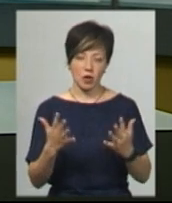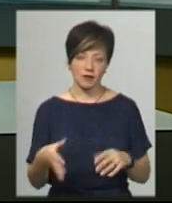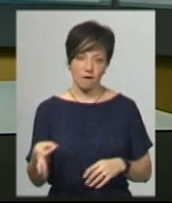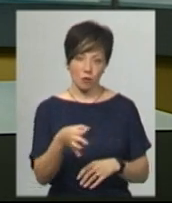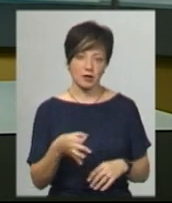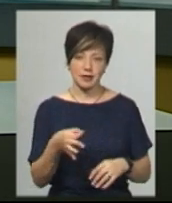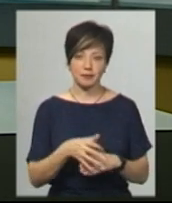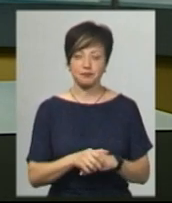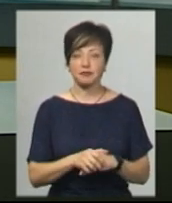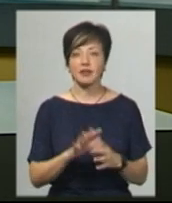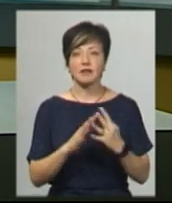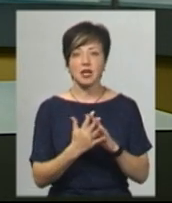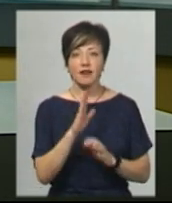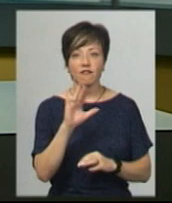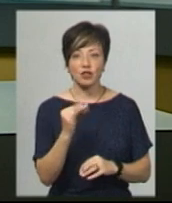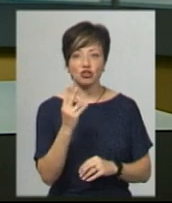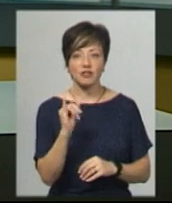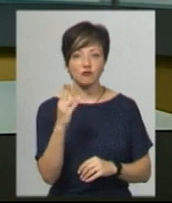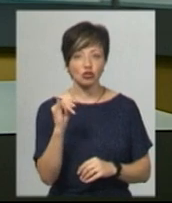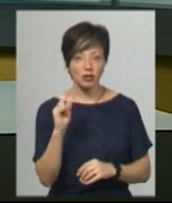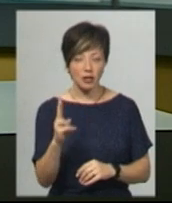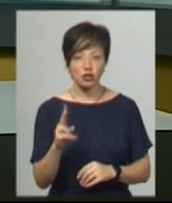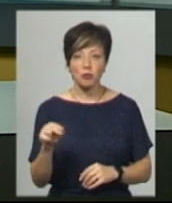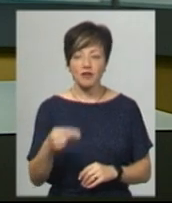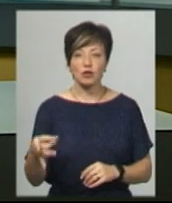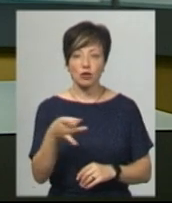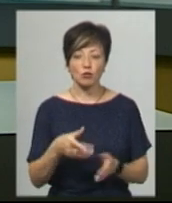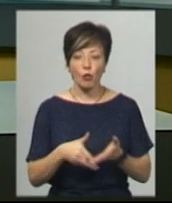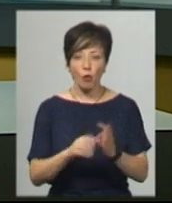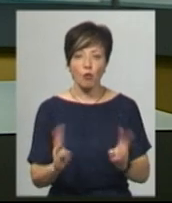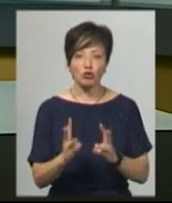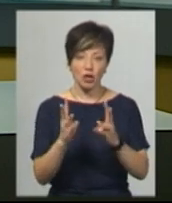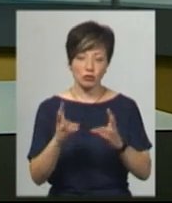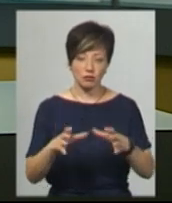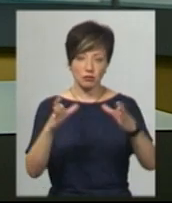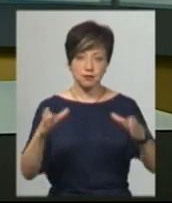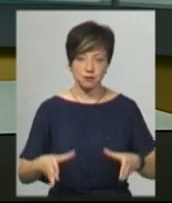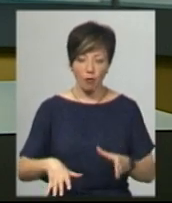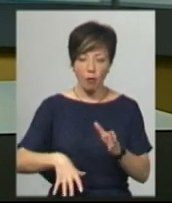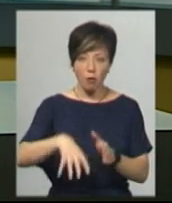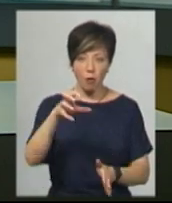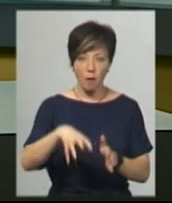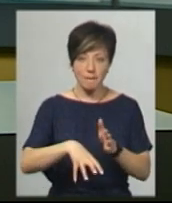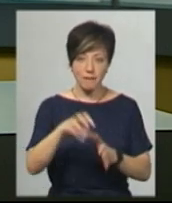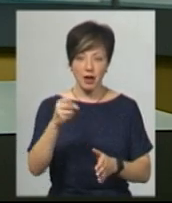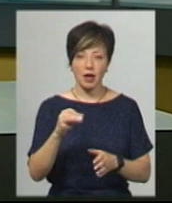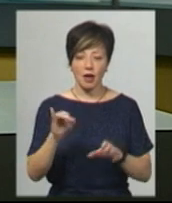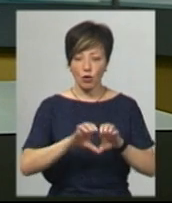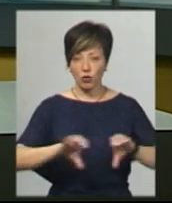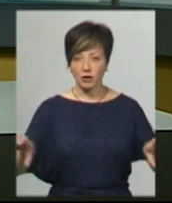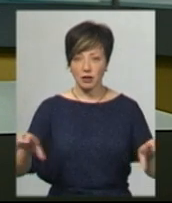За її словами, в селі Вишнівчик Чемеровецького району за допомогою пожежної автоцистерни, мотопомпи та пожежних рукавів